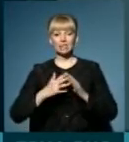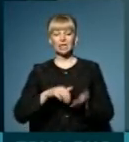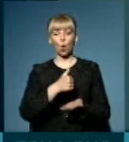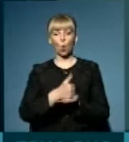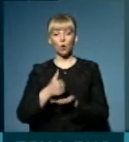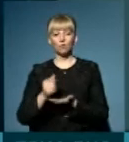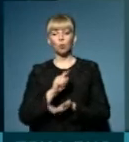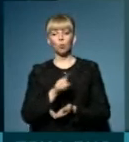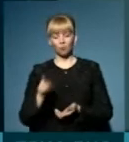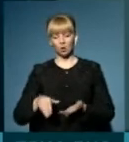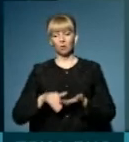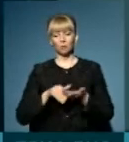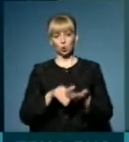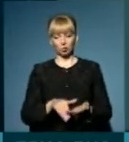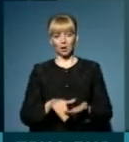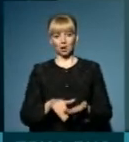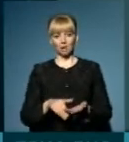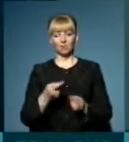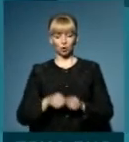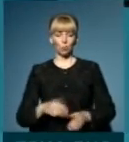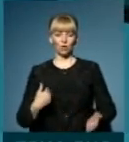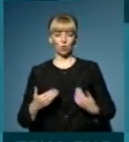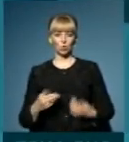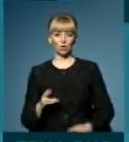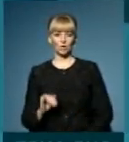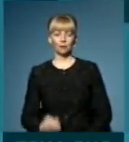голів, щоб вони постояли в цьому відношенні.